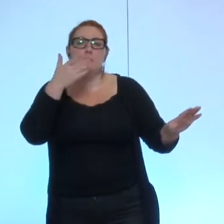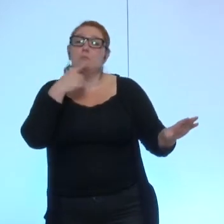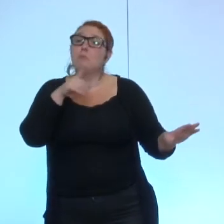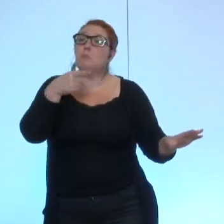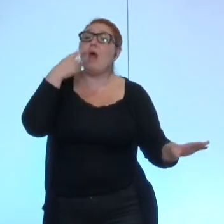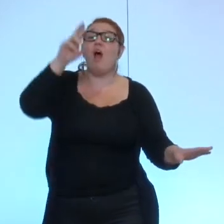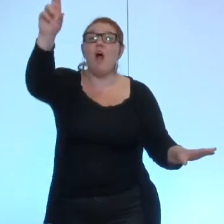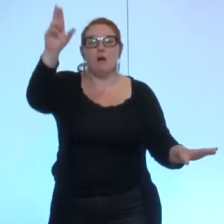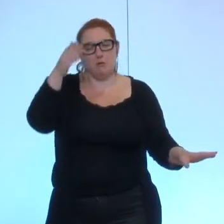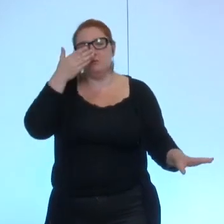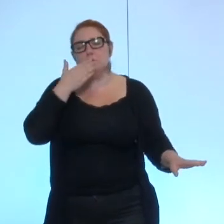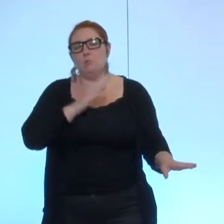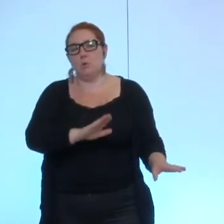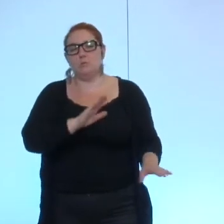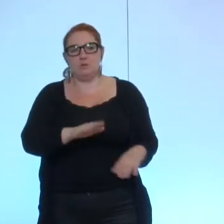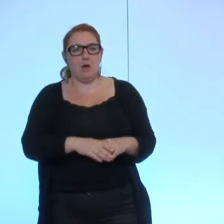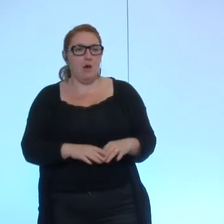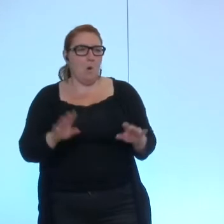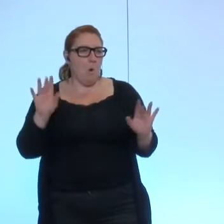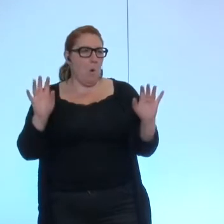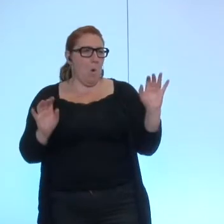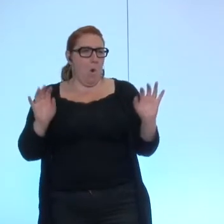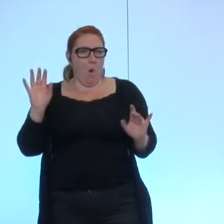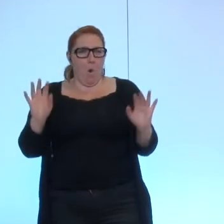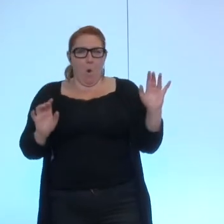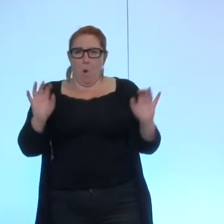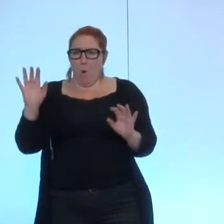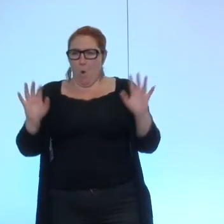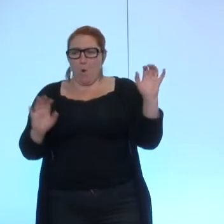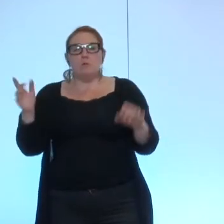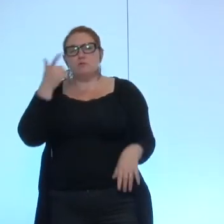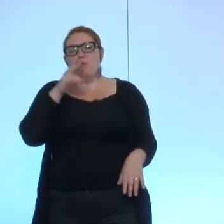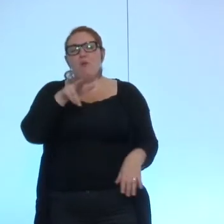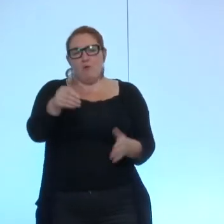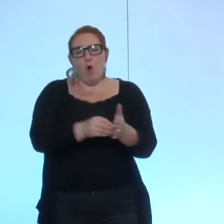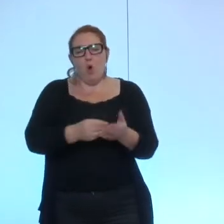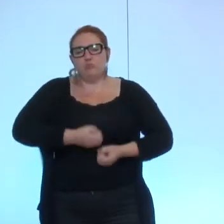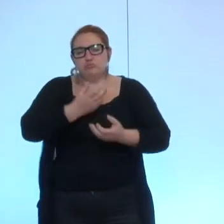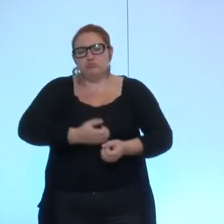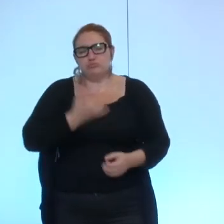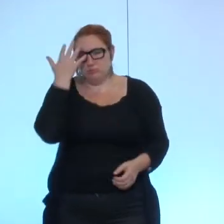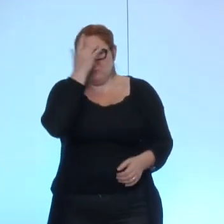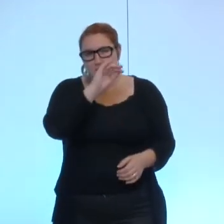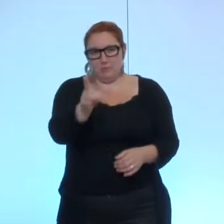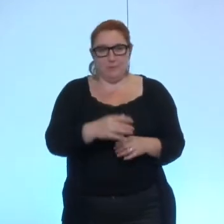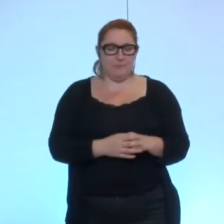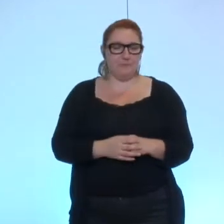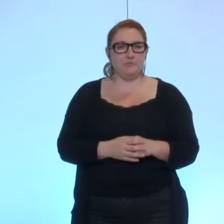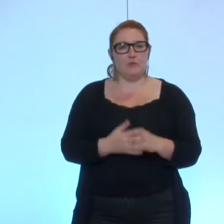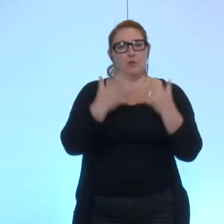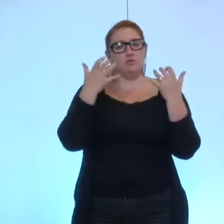je veux dire il aura l'occasion il aura l'occasion ne vous inquiétez pas je veux dire très clairement que oui